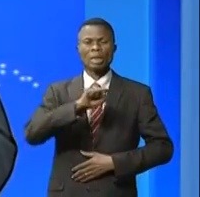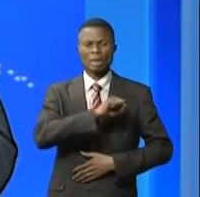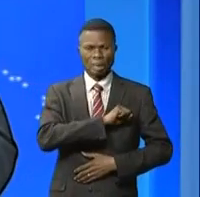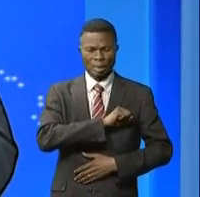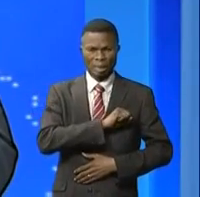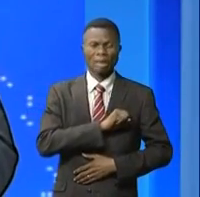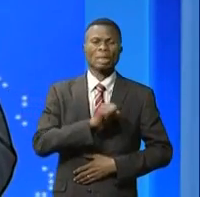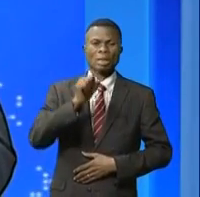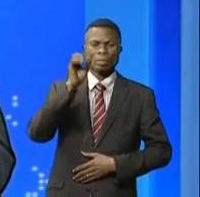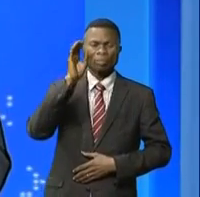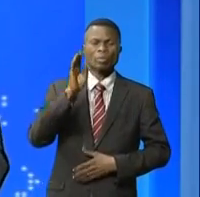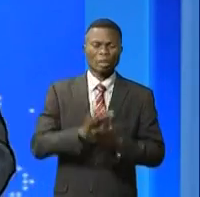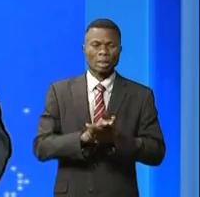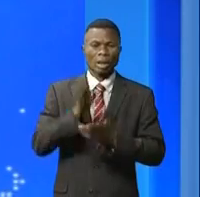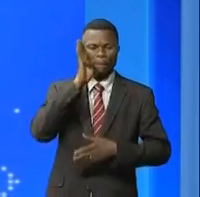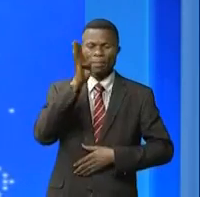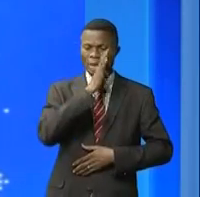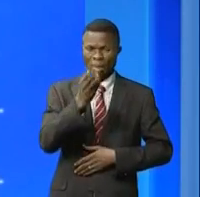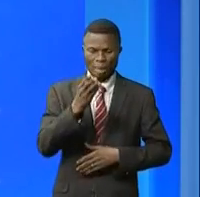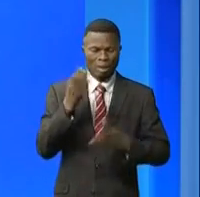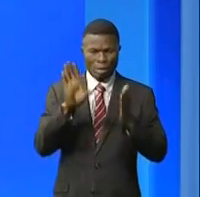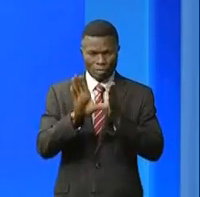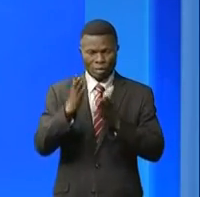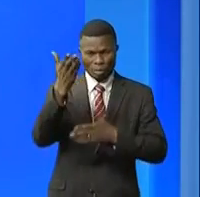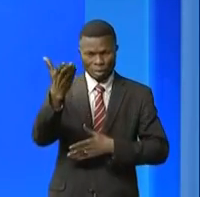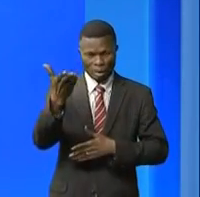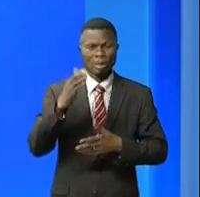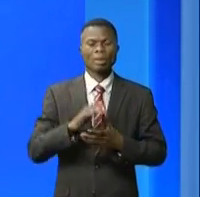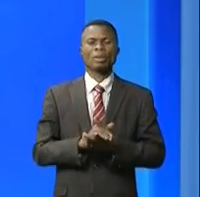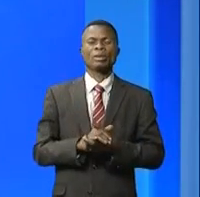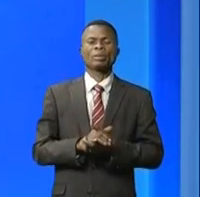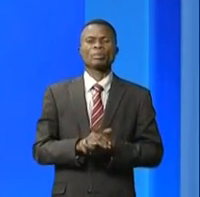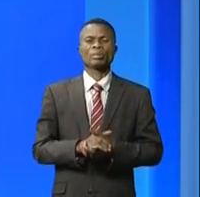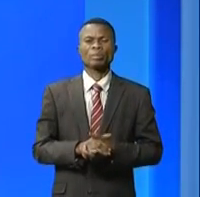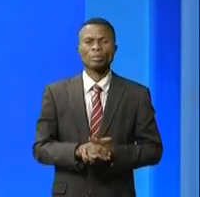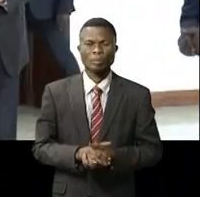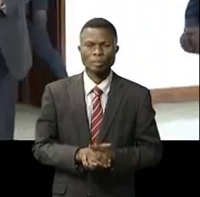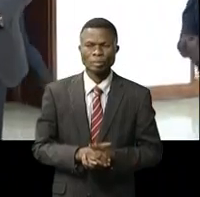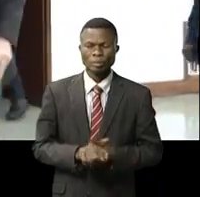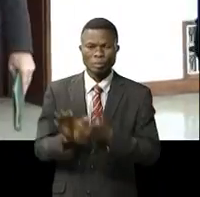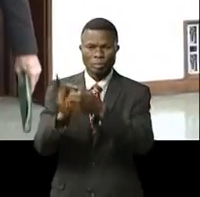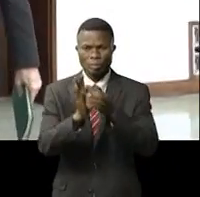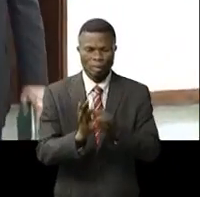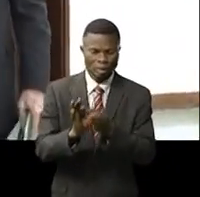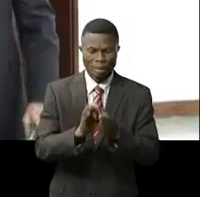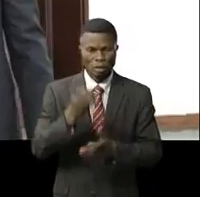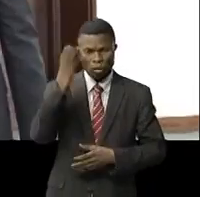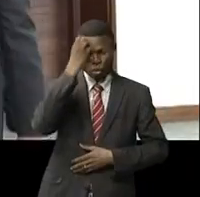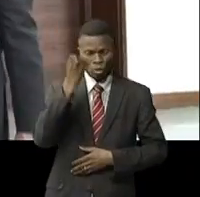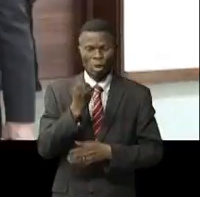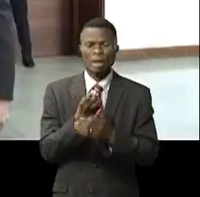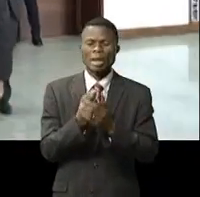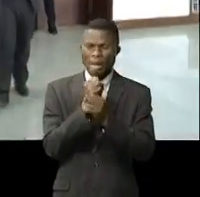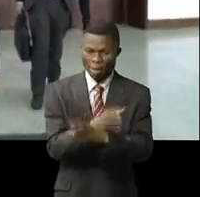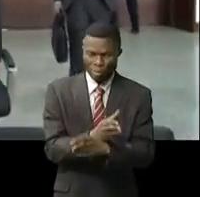Modeste Bati Loukwebo. Reportage Sandra Nyangi et Gielor Kimpiaka. L'Union européenne est prête à